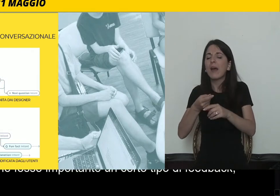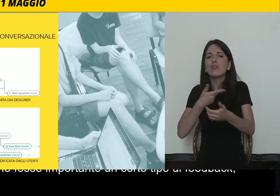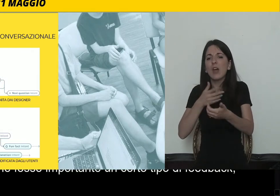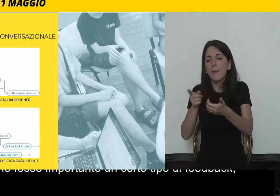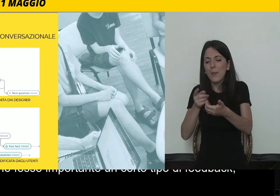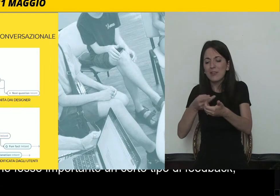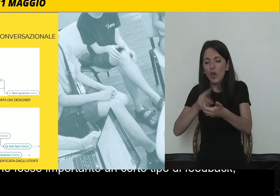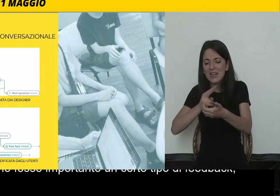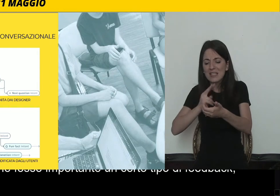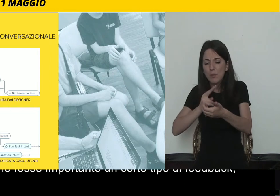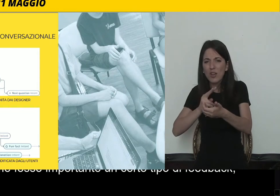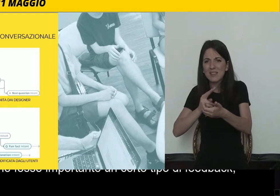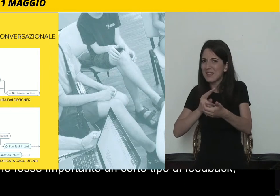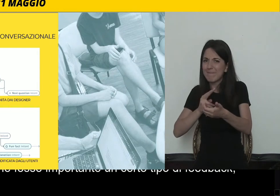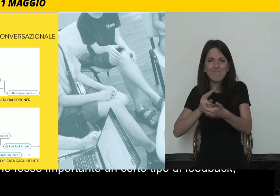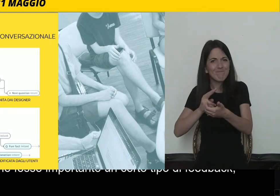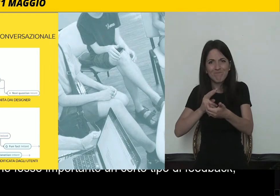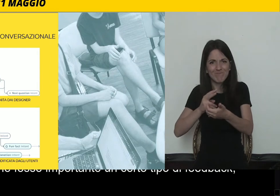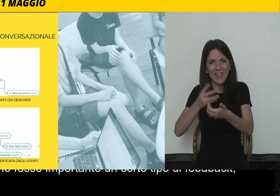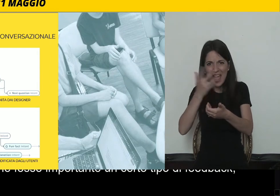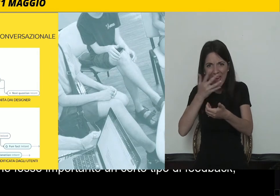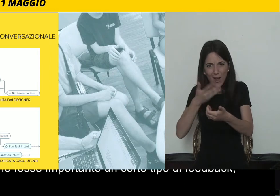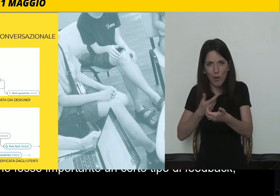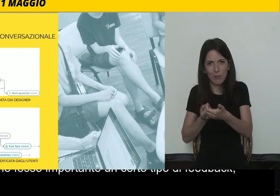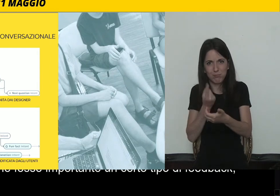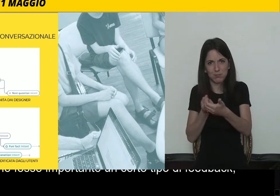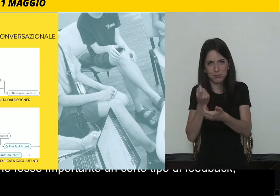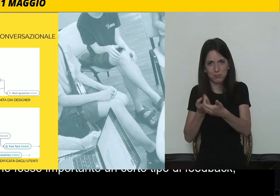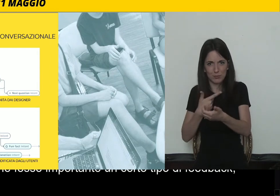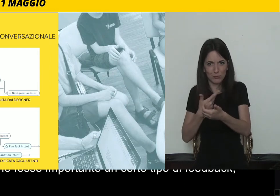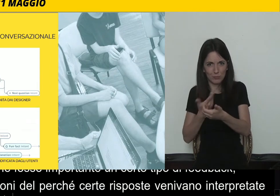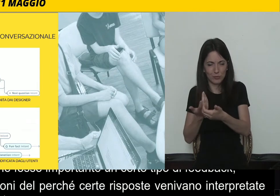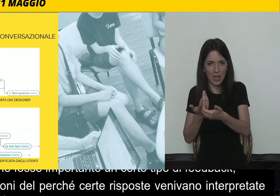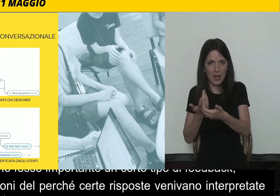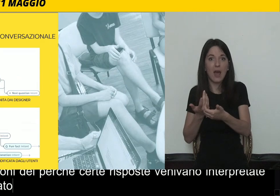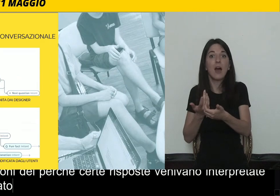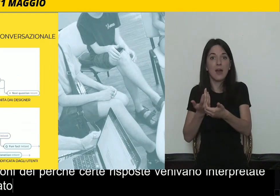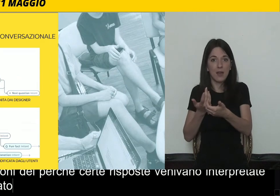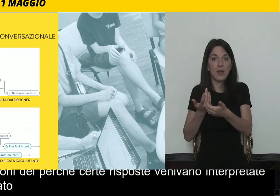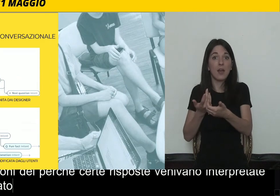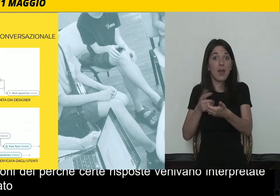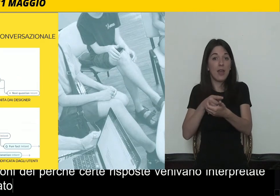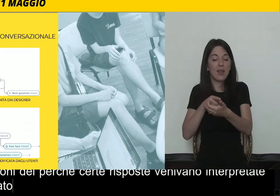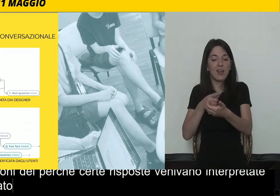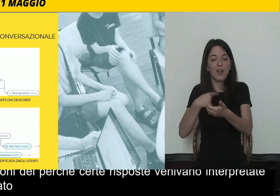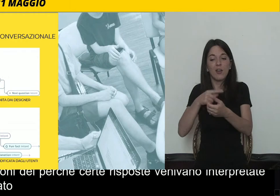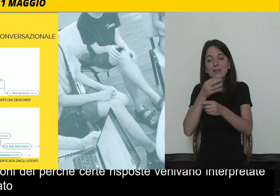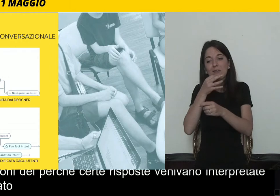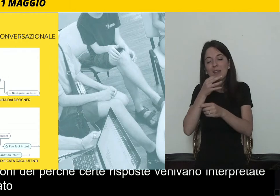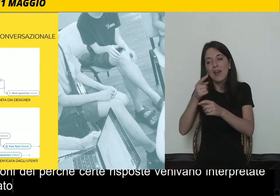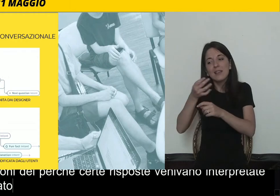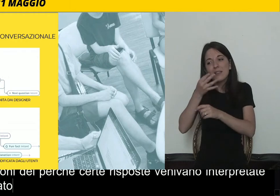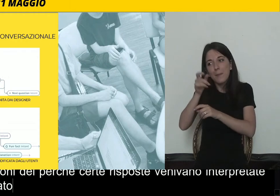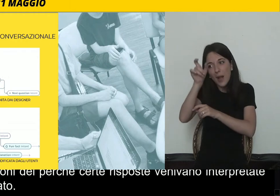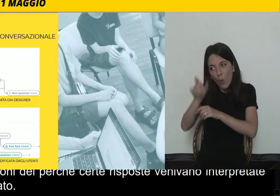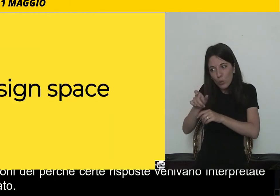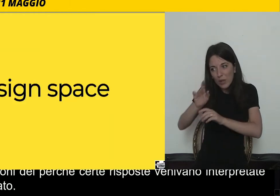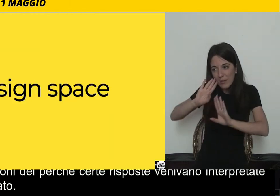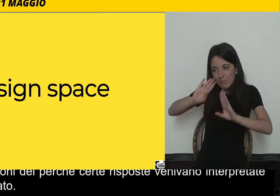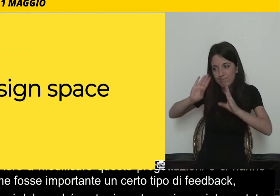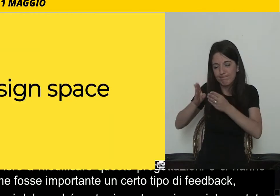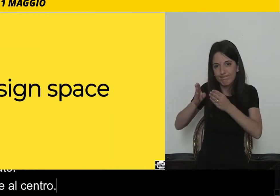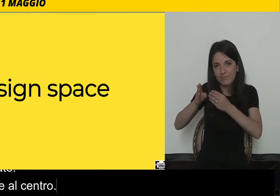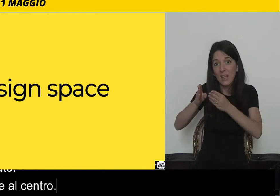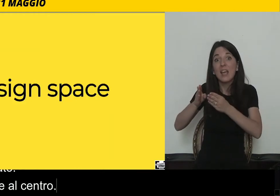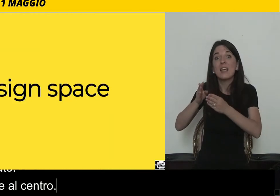sbagliato. L'utente è sempre al centro. Quindi non è solo un modo per convogliare contenuti, ma è un modo per coinvolgere l